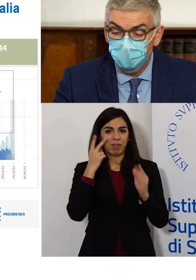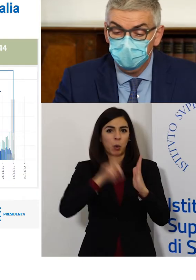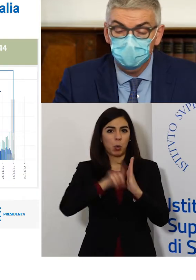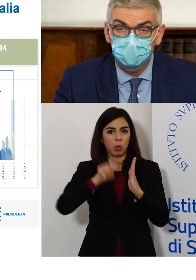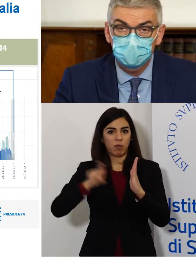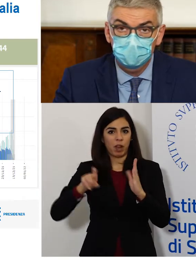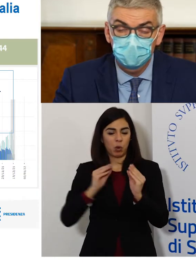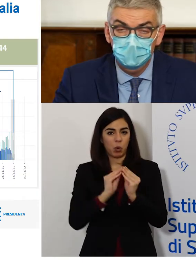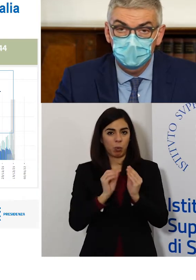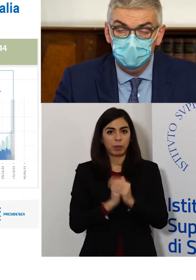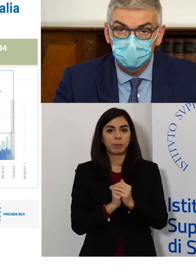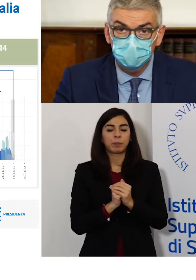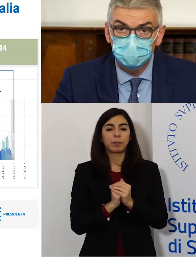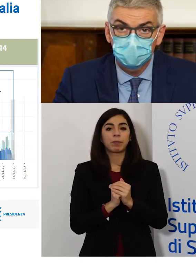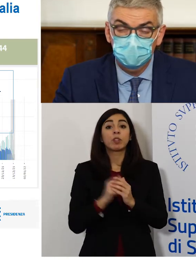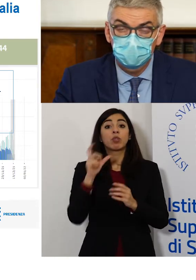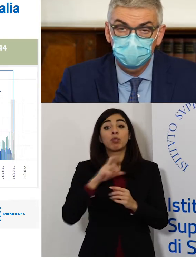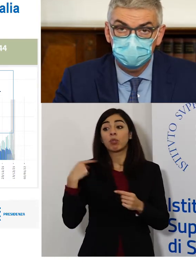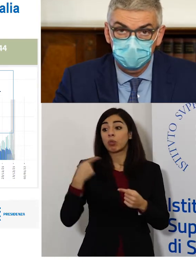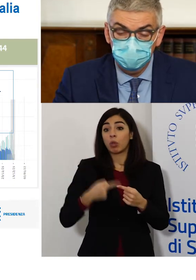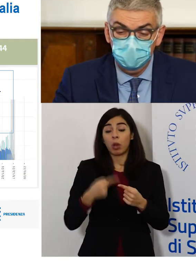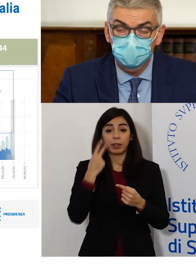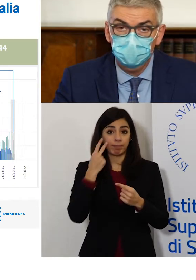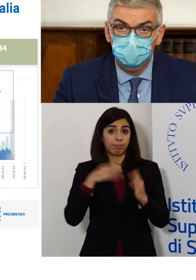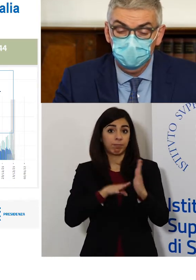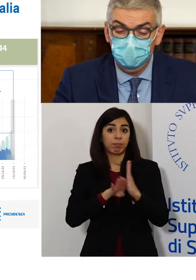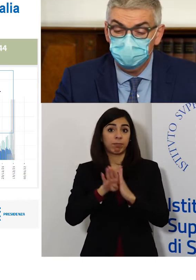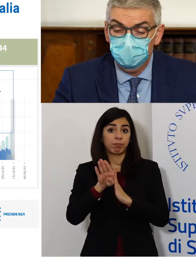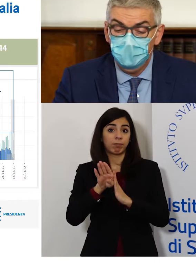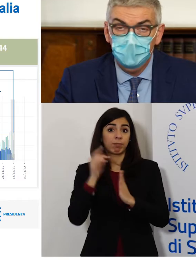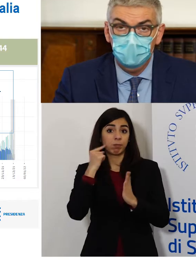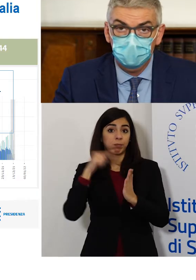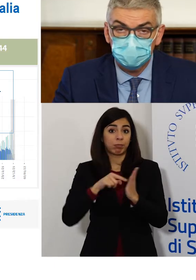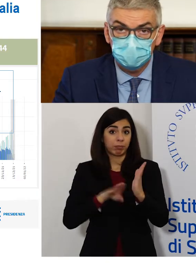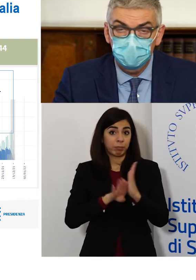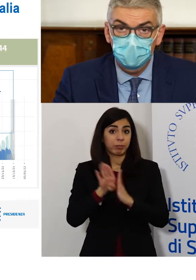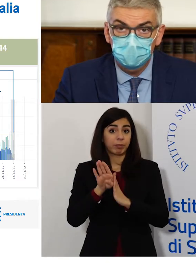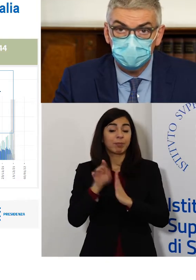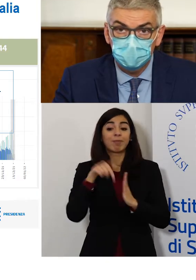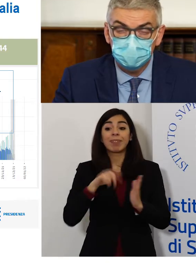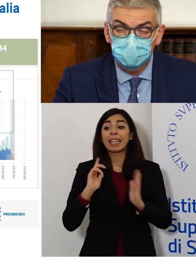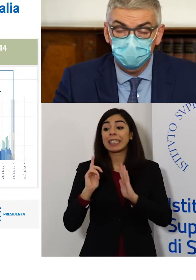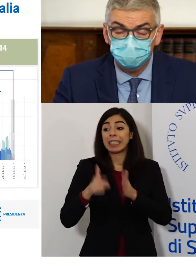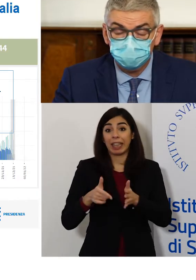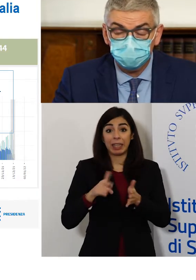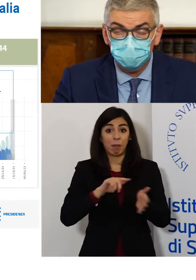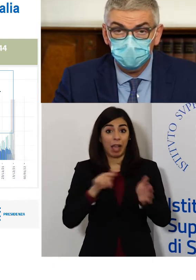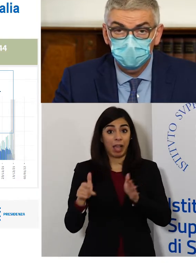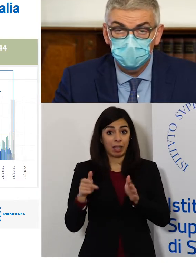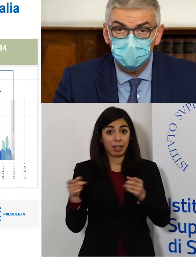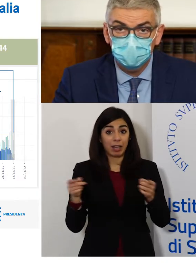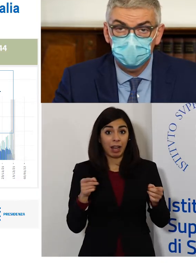curva e come vedete negli ultimi giorni sta crescendo, continua a crescere e questa settimana l'incidenza